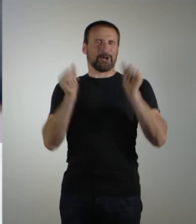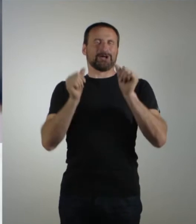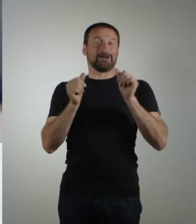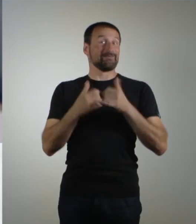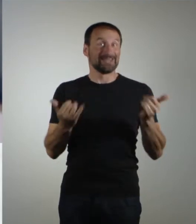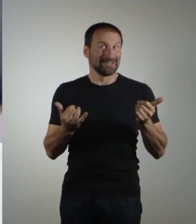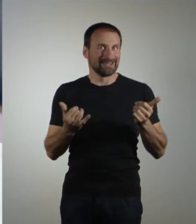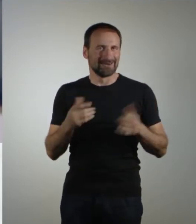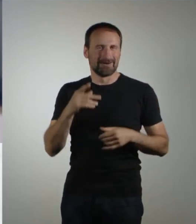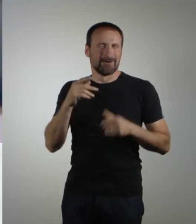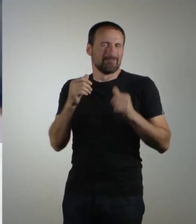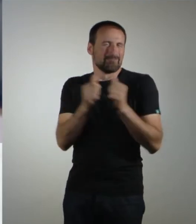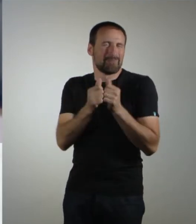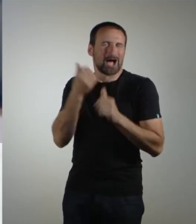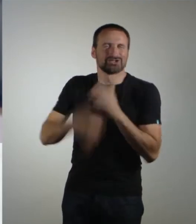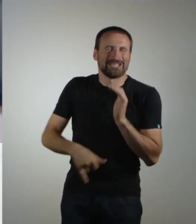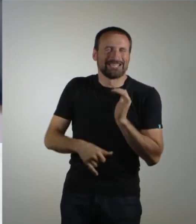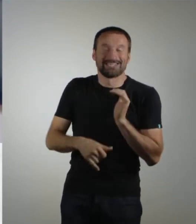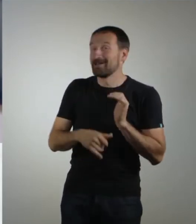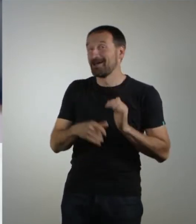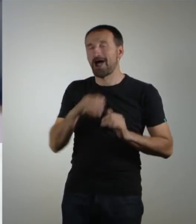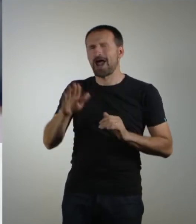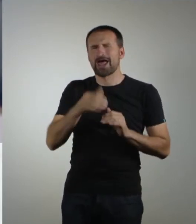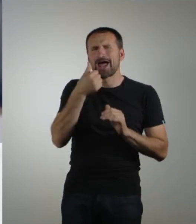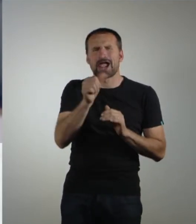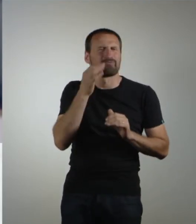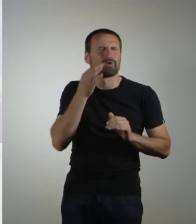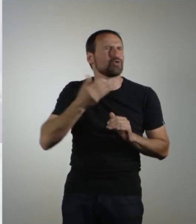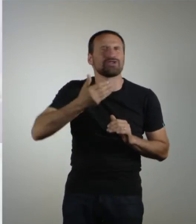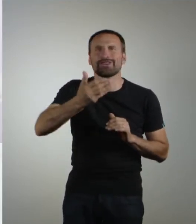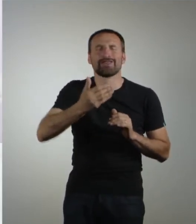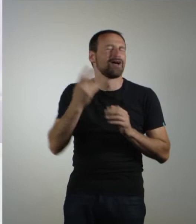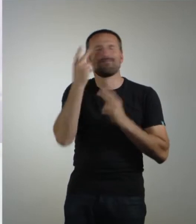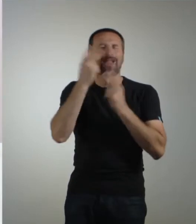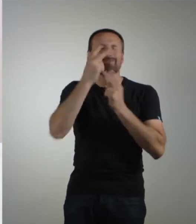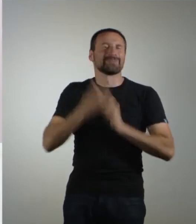Ich parshitte jetzt. Alle elf Minuten verliebt sich ein Single über Parshit.